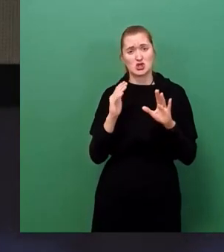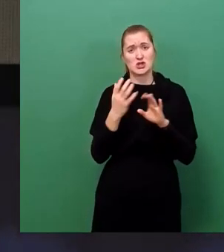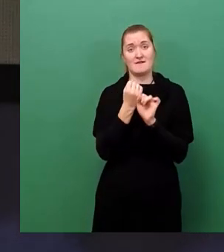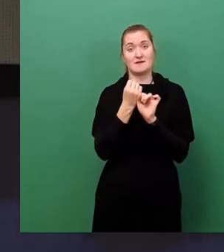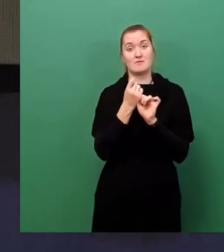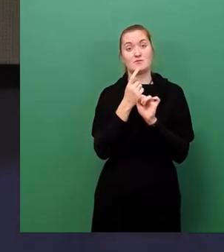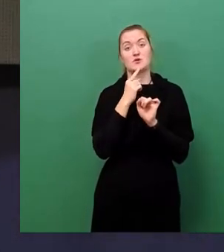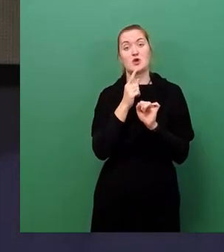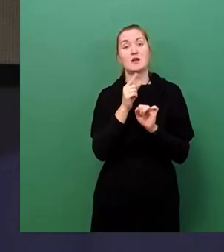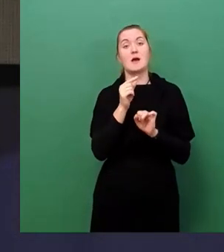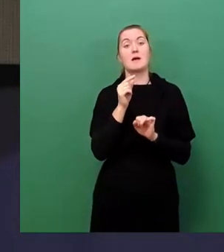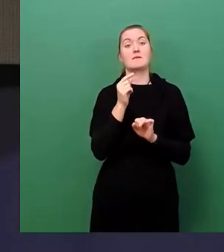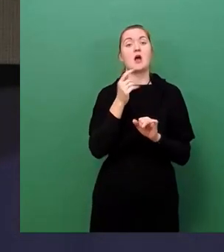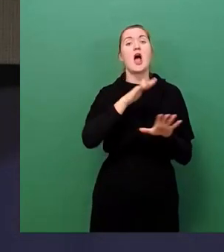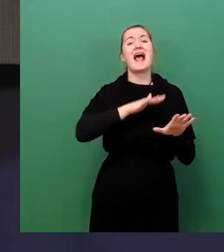Räume, Räume.